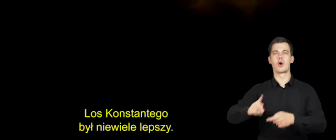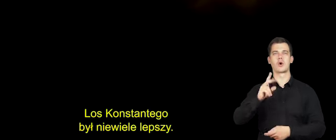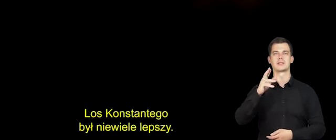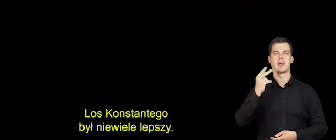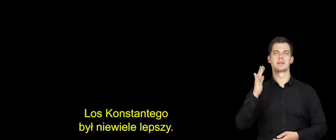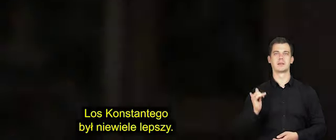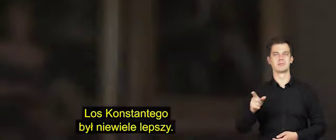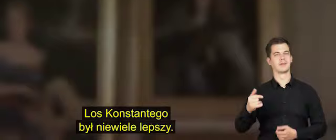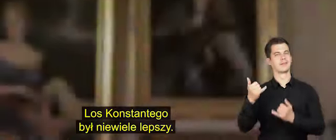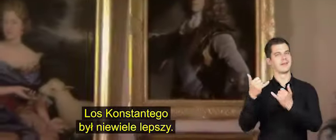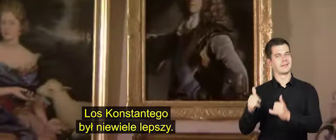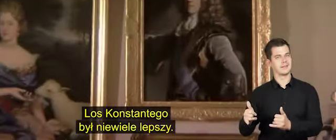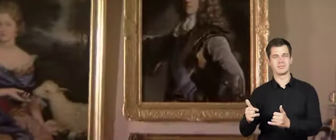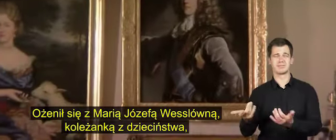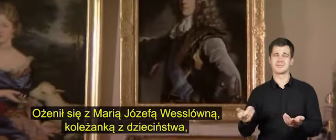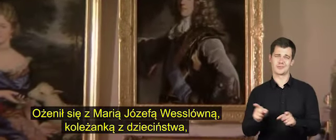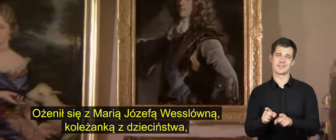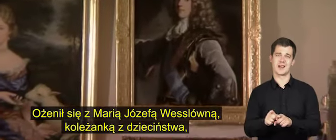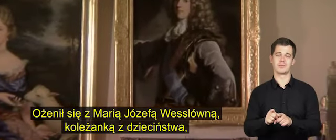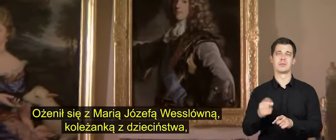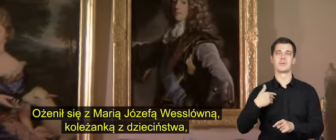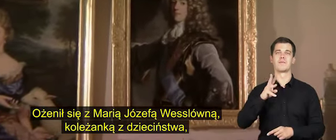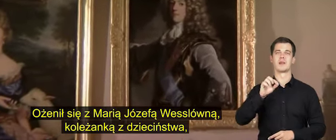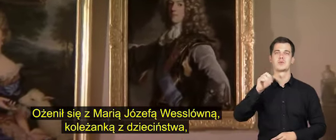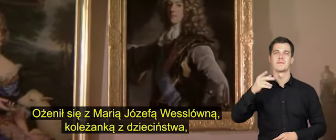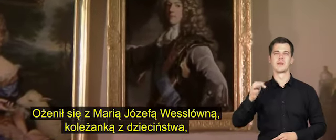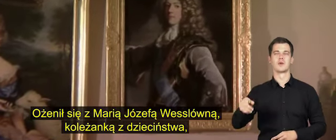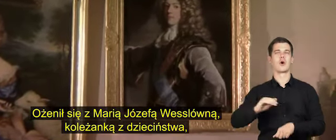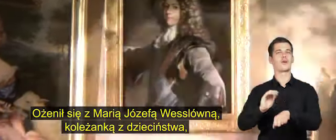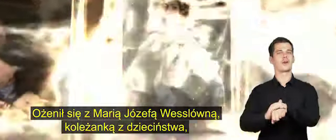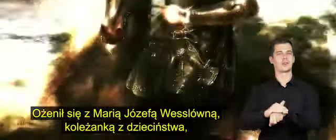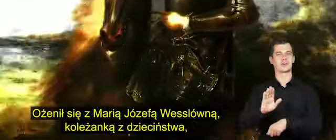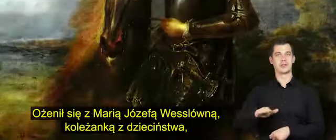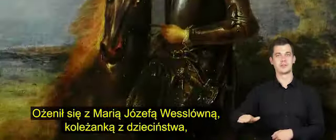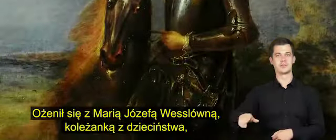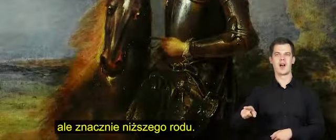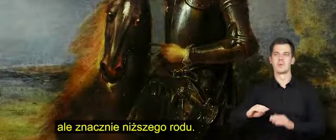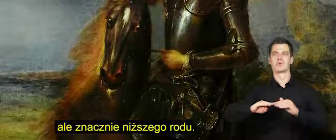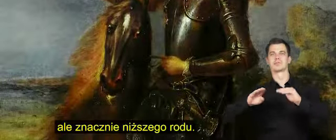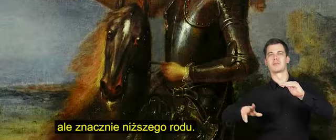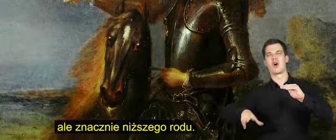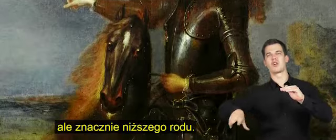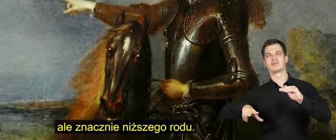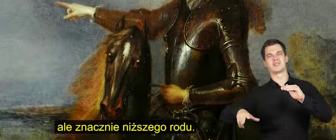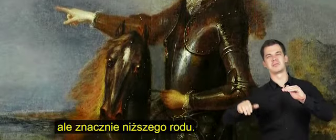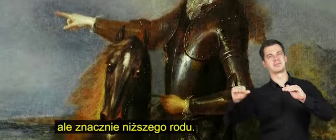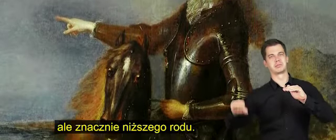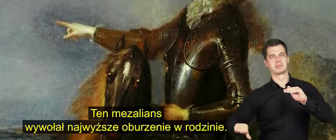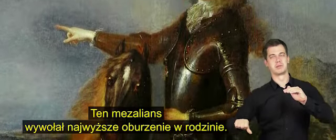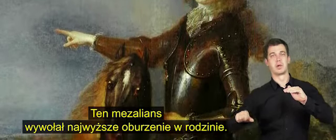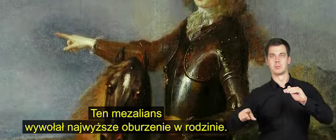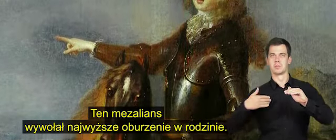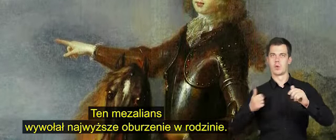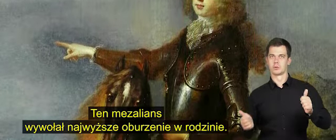Los Konstantego był niewiele lepszy. Ożenił się z Marią Józefą Wesluwną, koleżanką z dzieciństwa, ale znacznie niższego rodu.